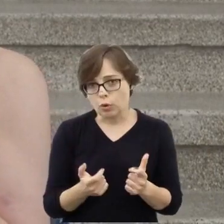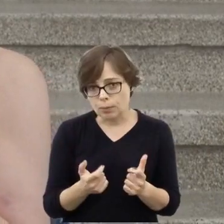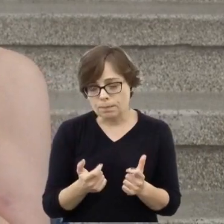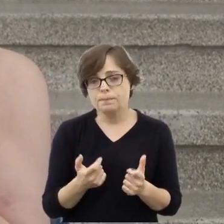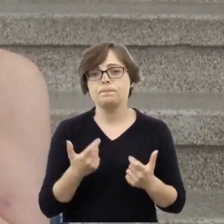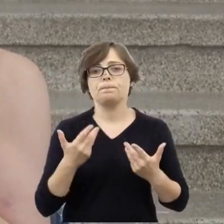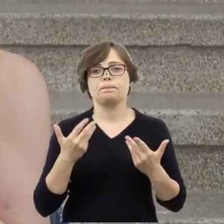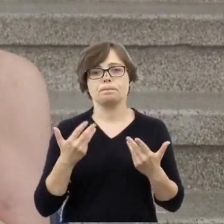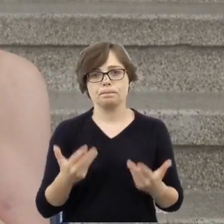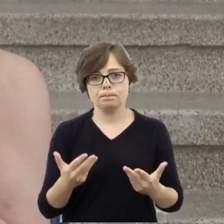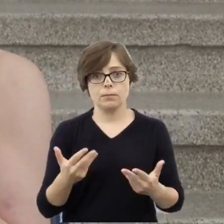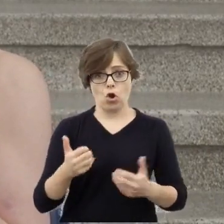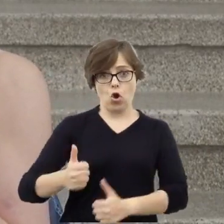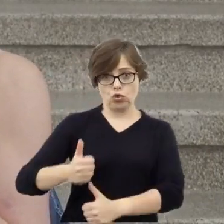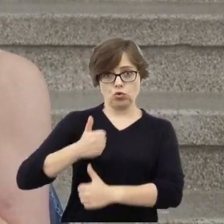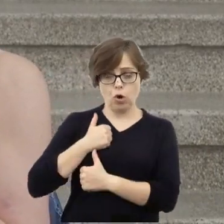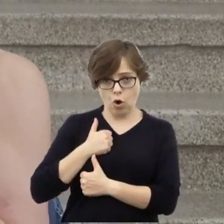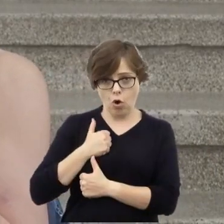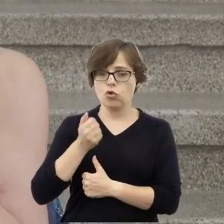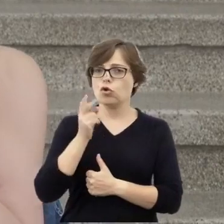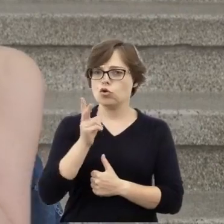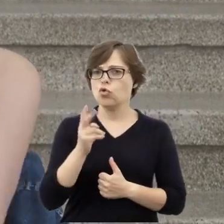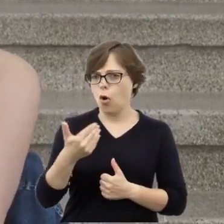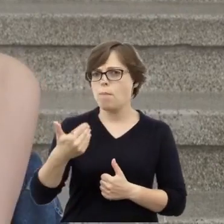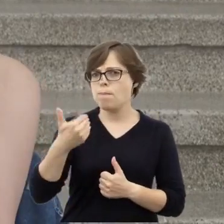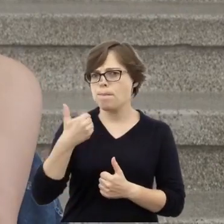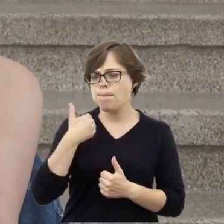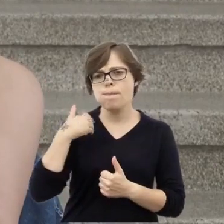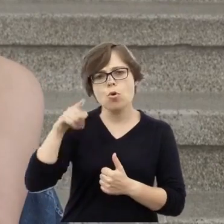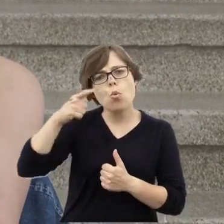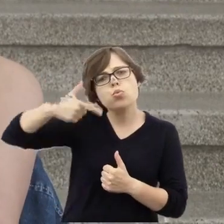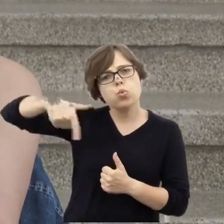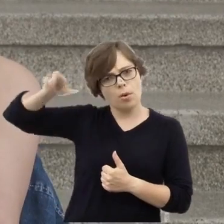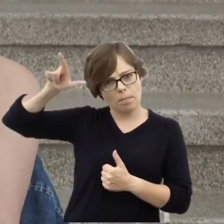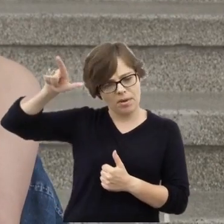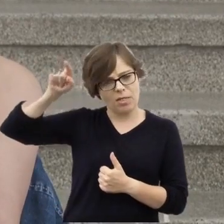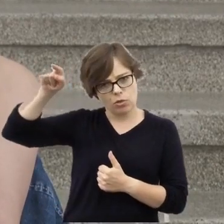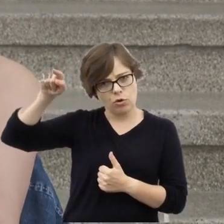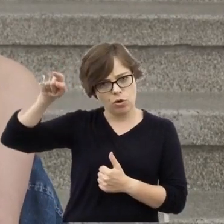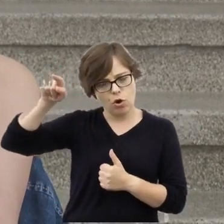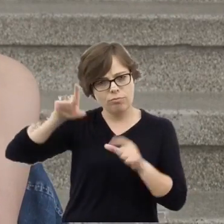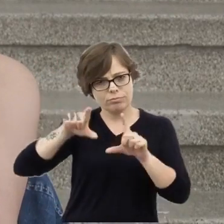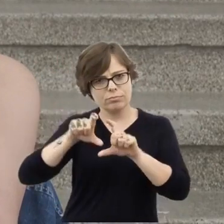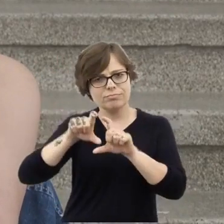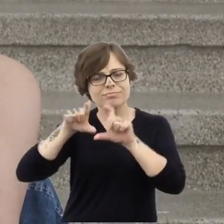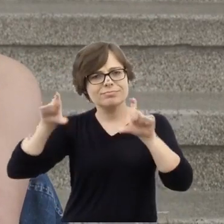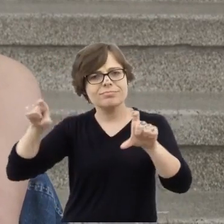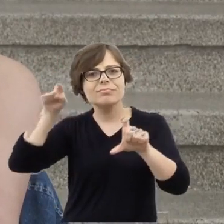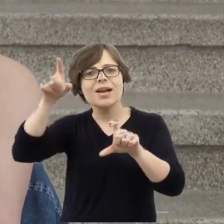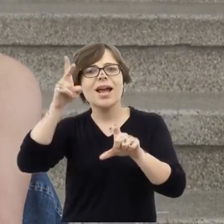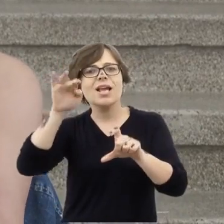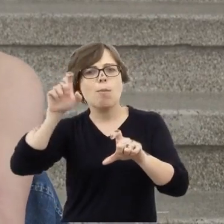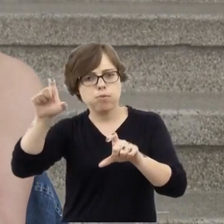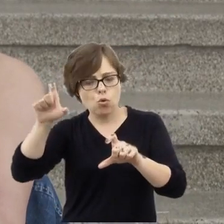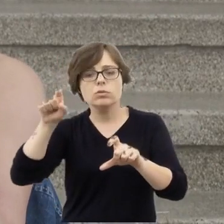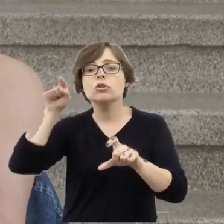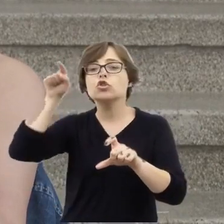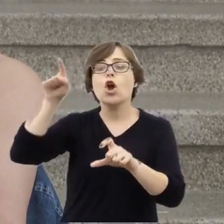żołnierze, którzy byli na piętrze, na drugim piętrze, przy kibucu, przebierali się,